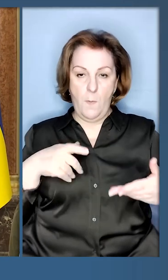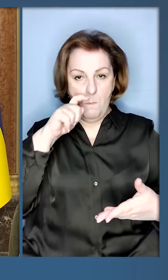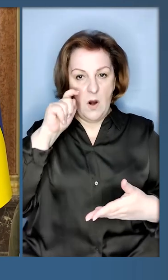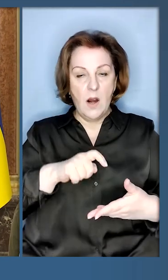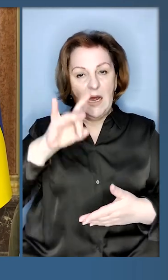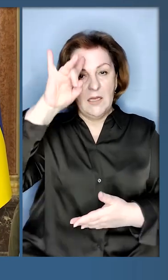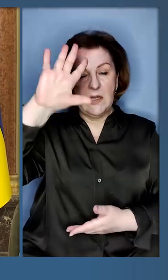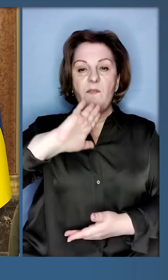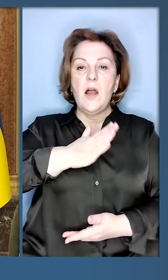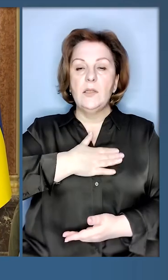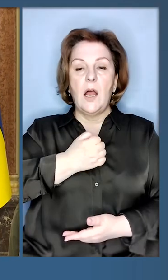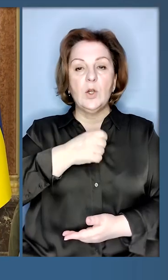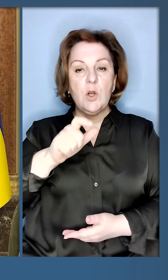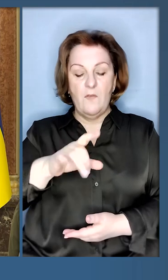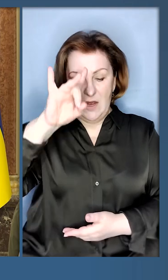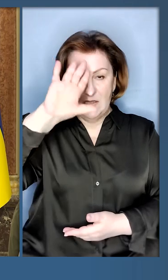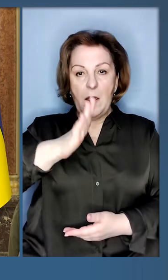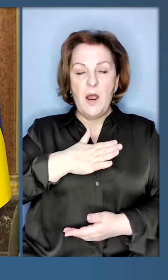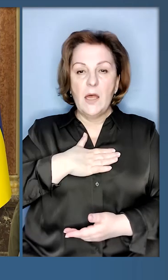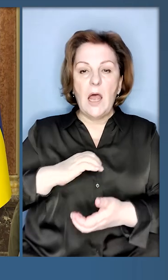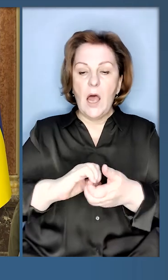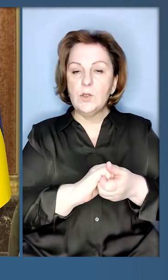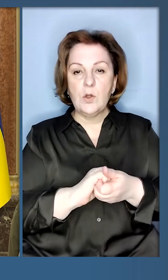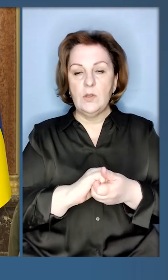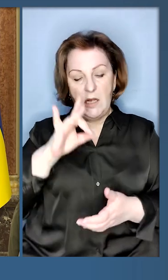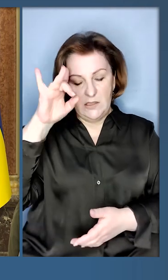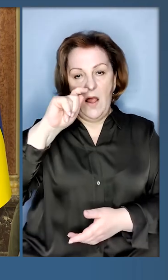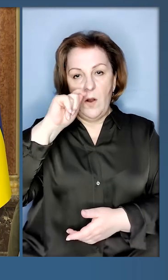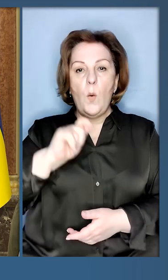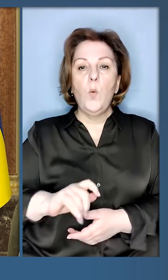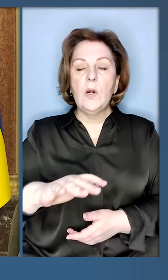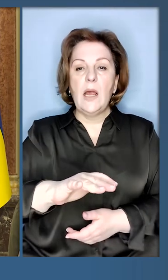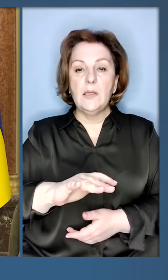Слава нашим воїнам, слава нашим союзникам, слава Україні.